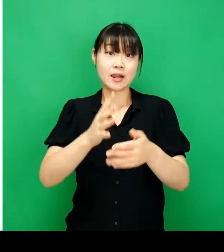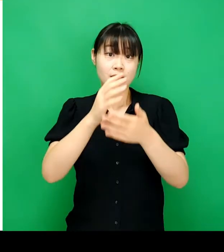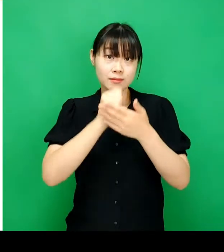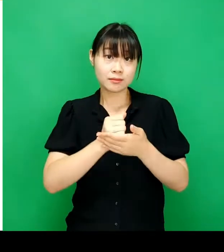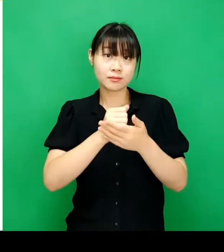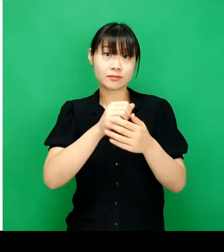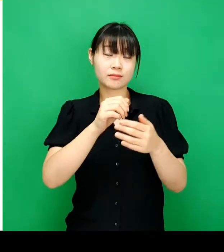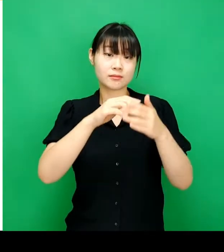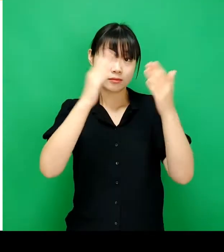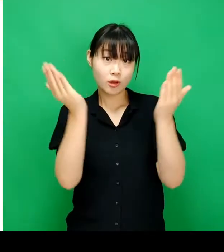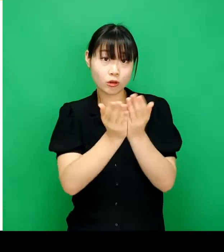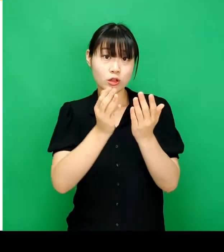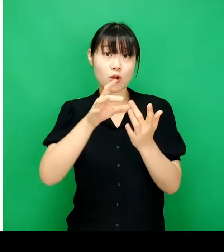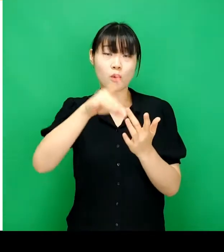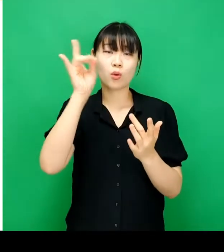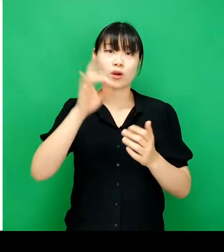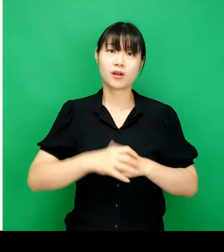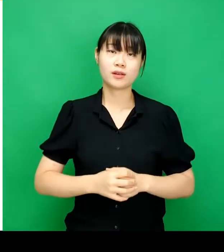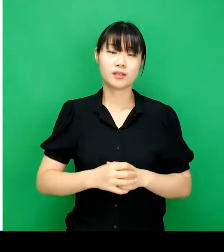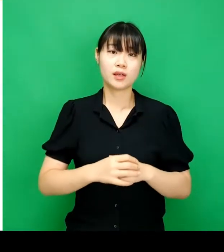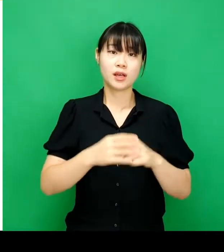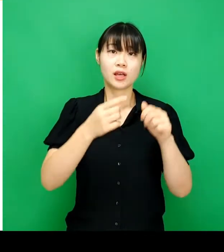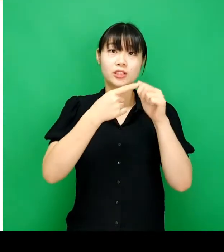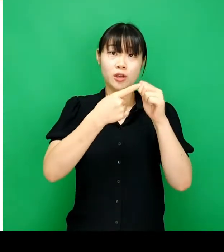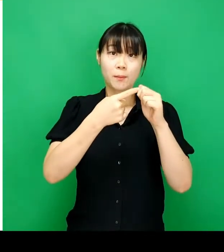적절한 시각화 방식을 선택하게 됩니다.